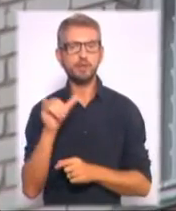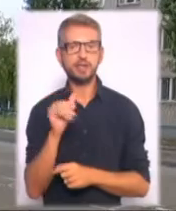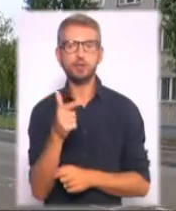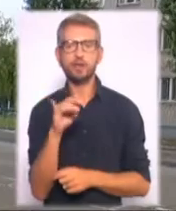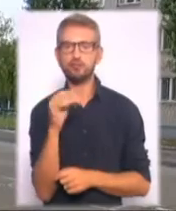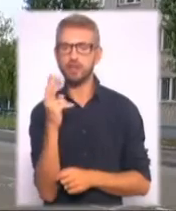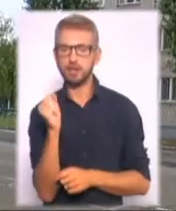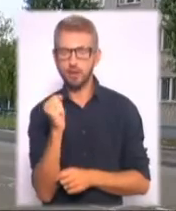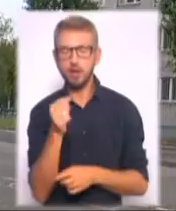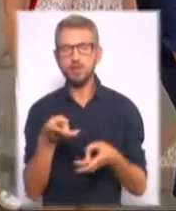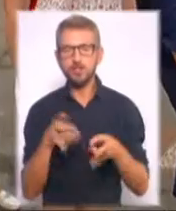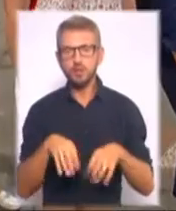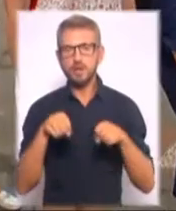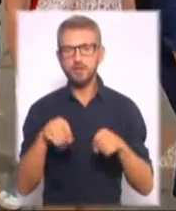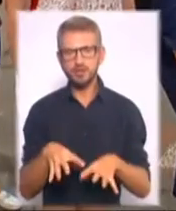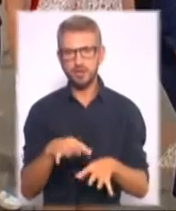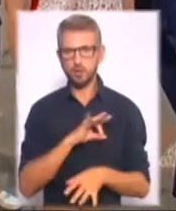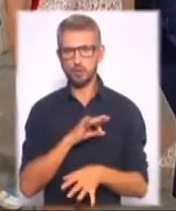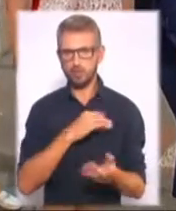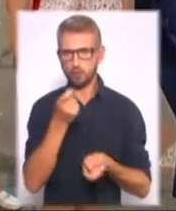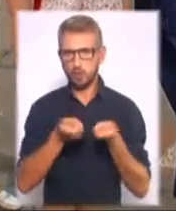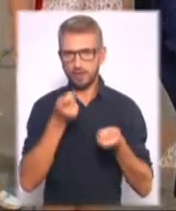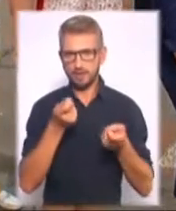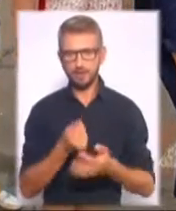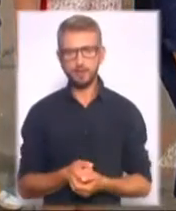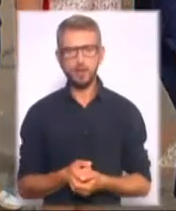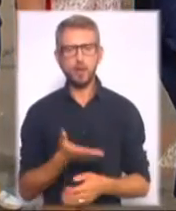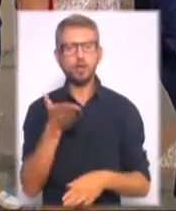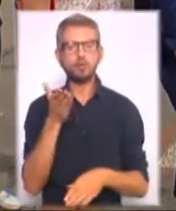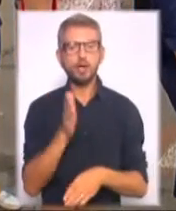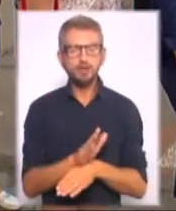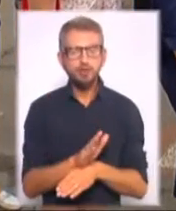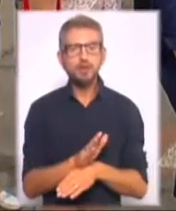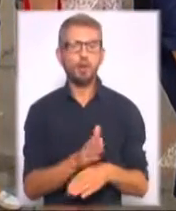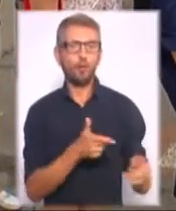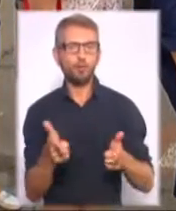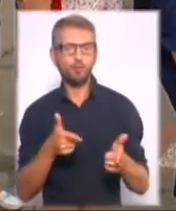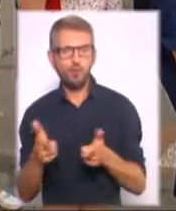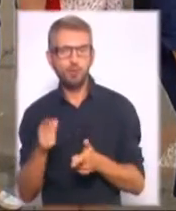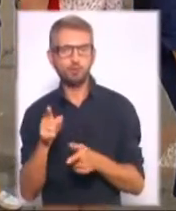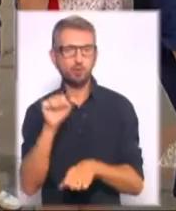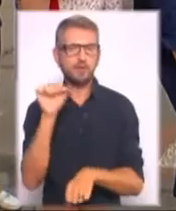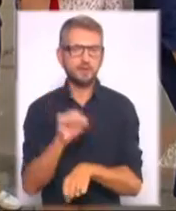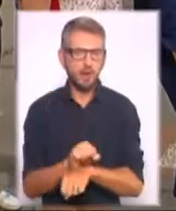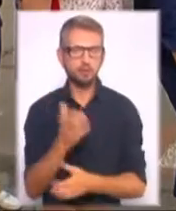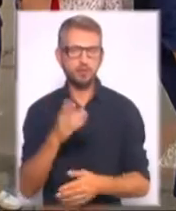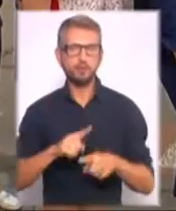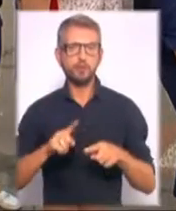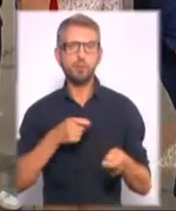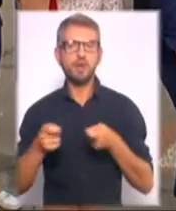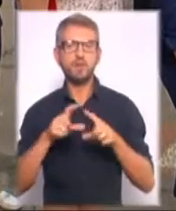вирішити юридичні нюанси. Розпорядження, управління комунального майна готувало, воно десь застряло швидше в управлінні